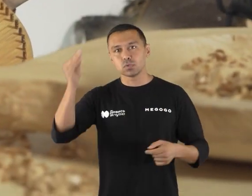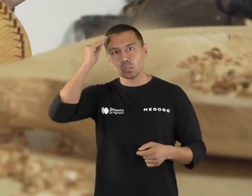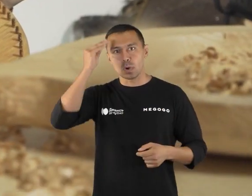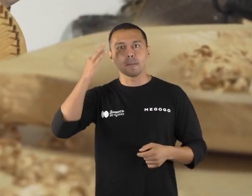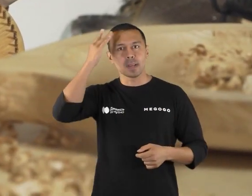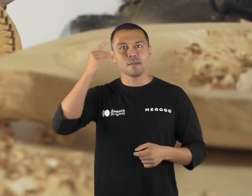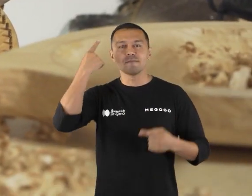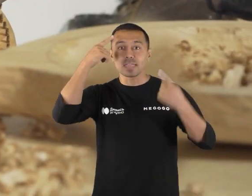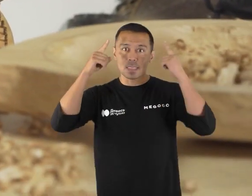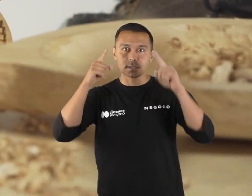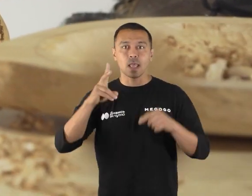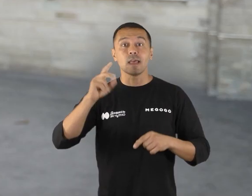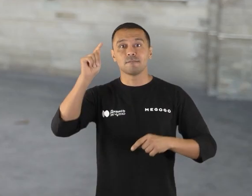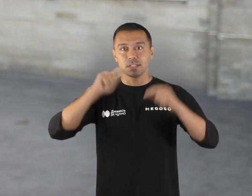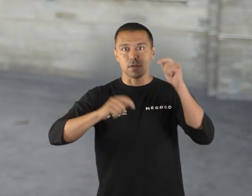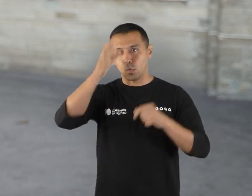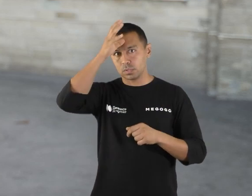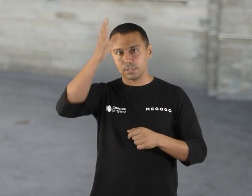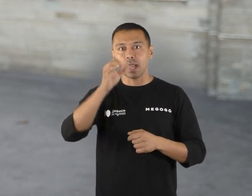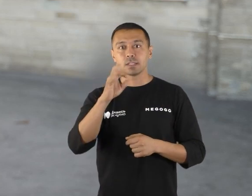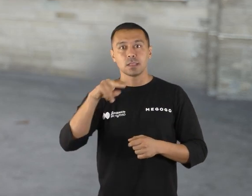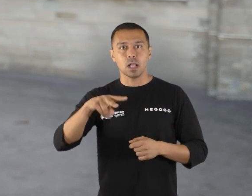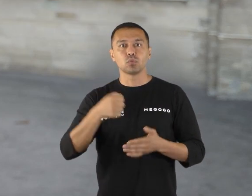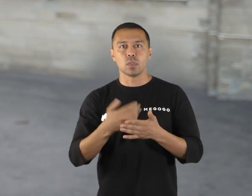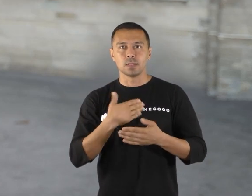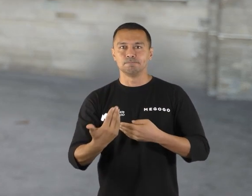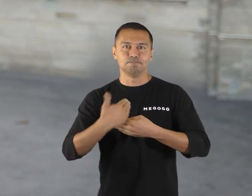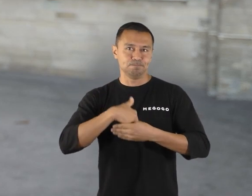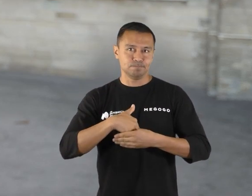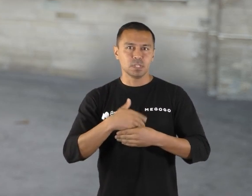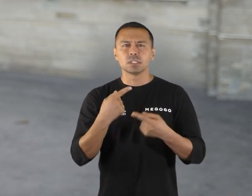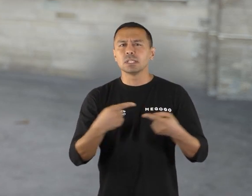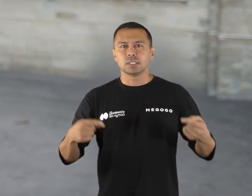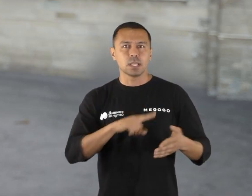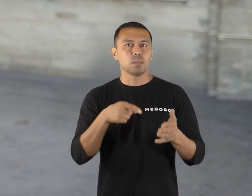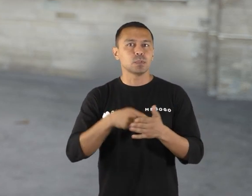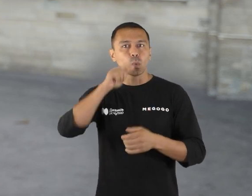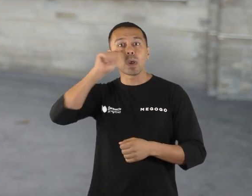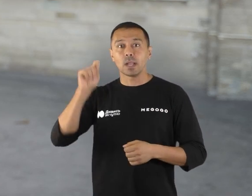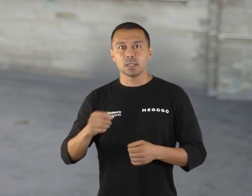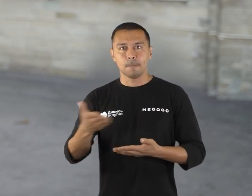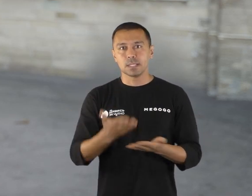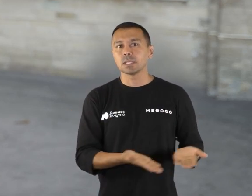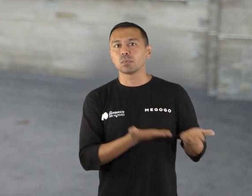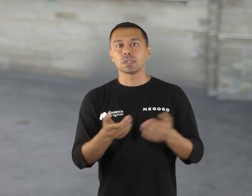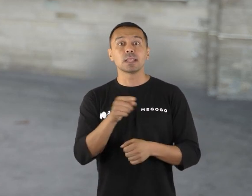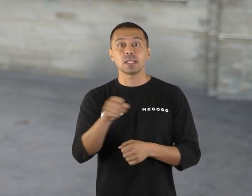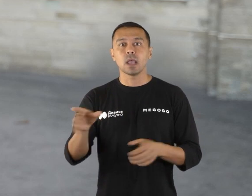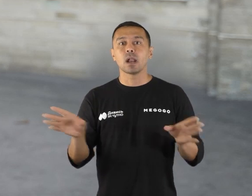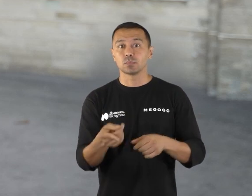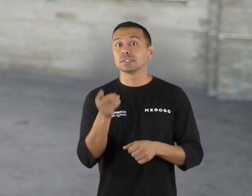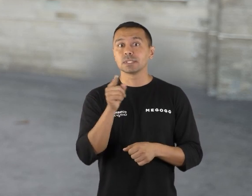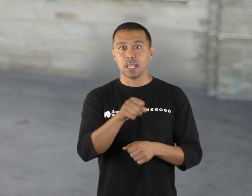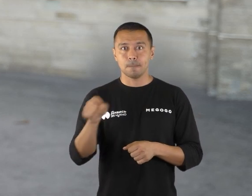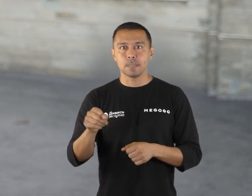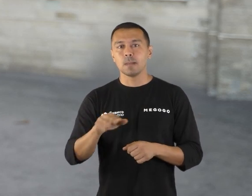думок, мрій та фантазій. На фестивальний освітній арсенал до нас приїдуть з усіх куточків нашої країни. Ми запросили тих, разом